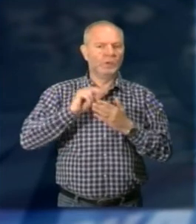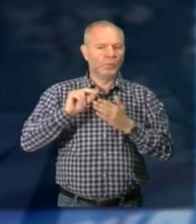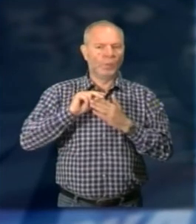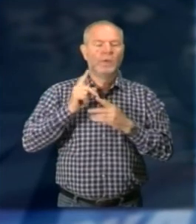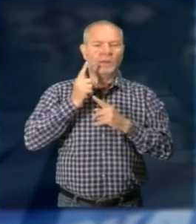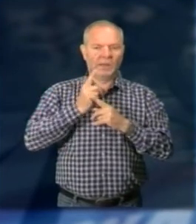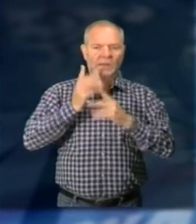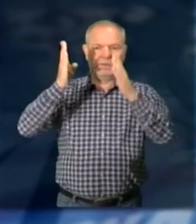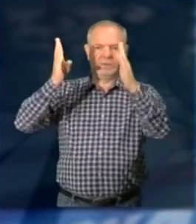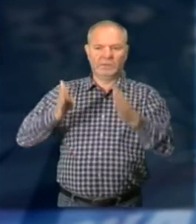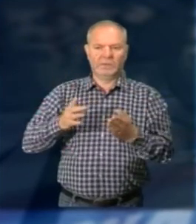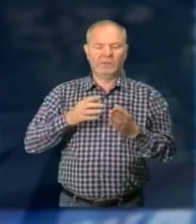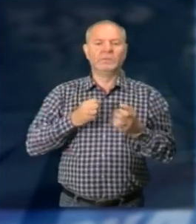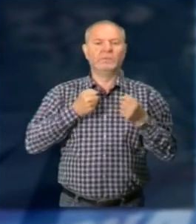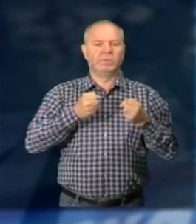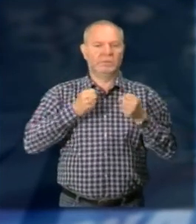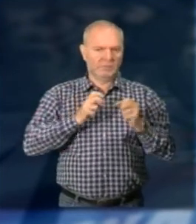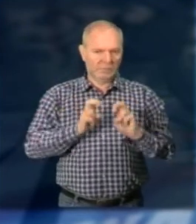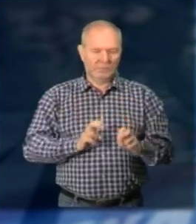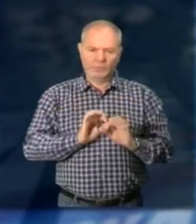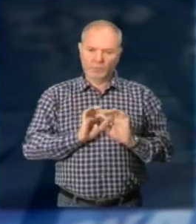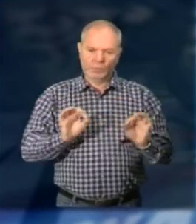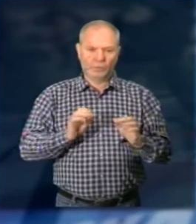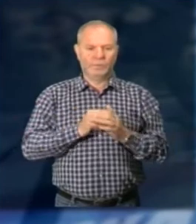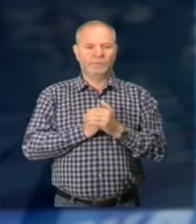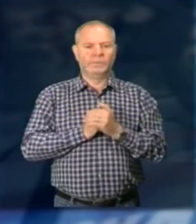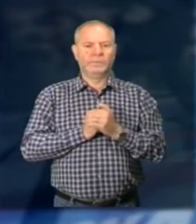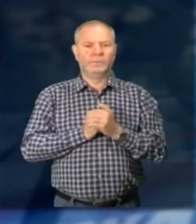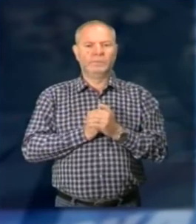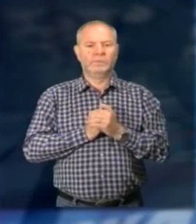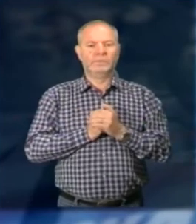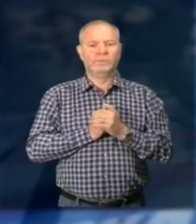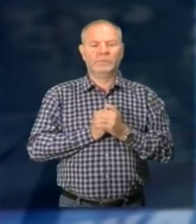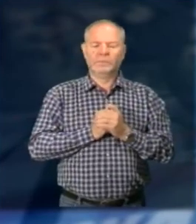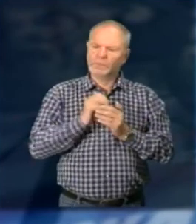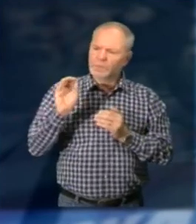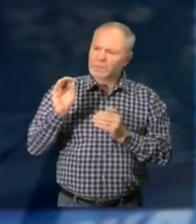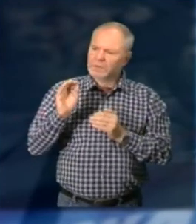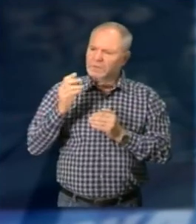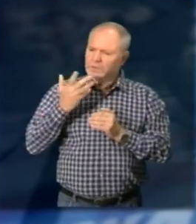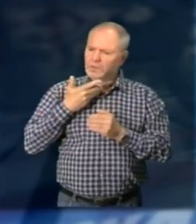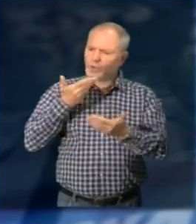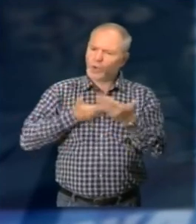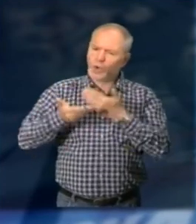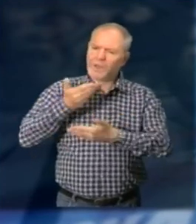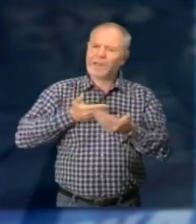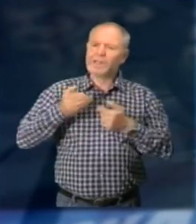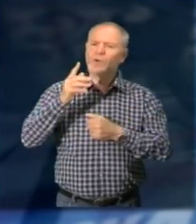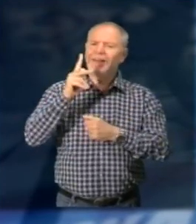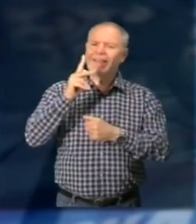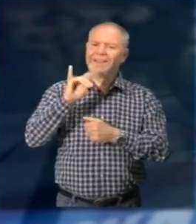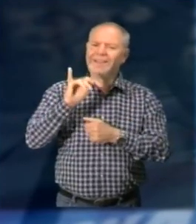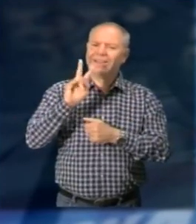Dovranno avere a disposizione un defibrillatore Questa volta abbiamo avuto la collaborazione del Kiwanis Con